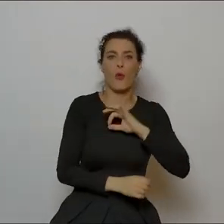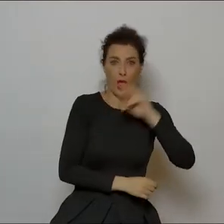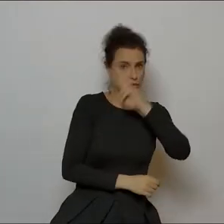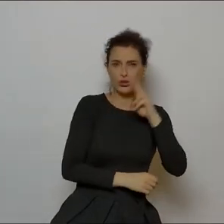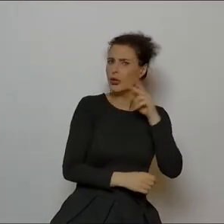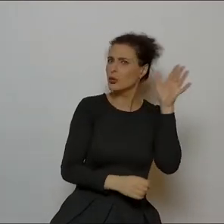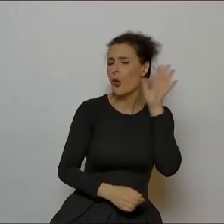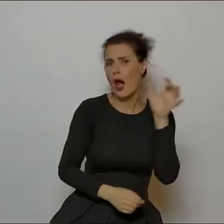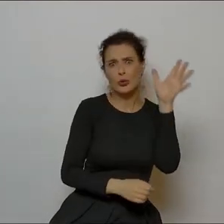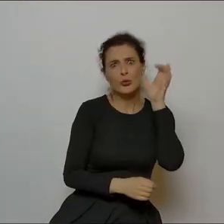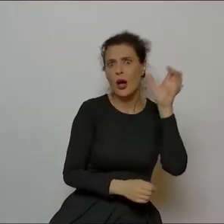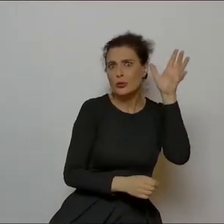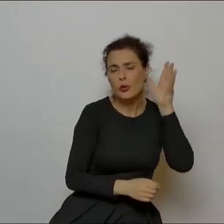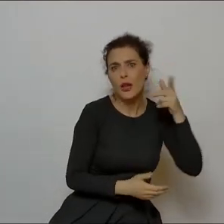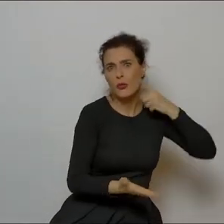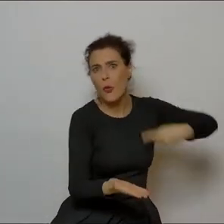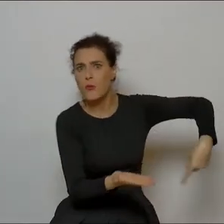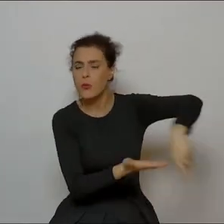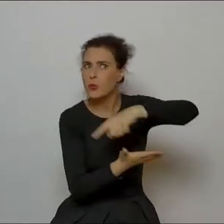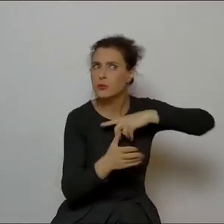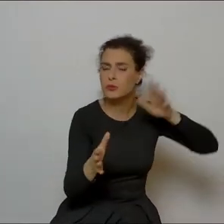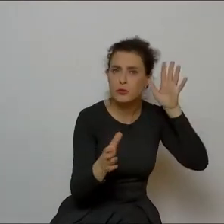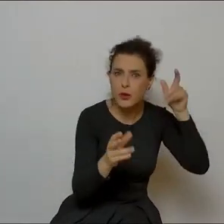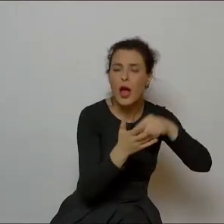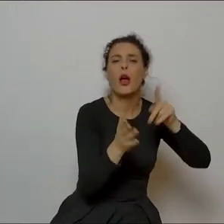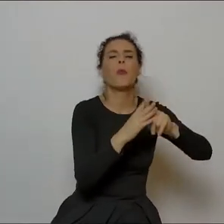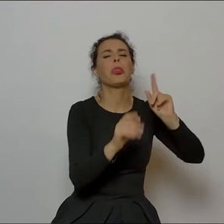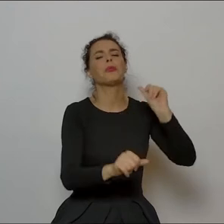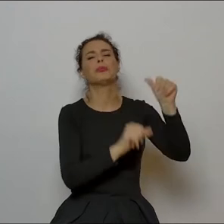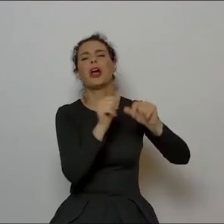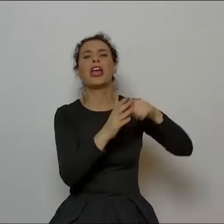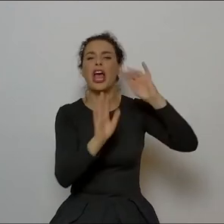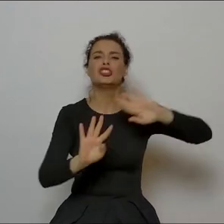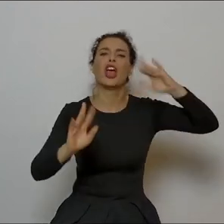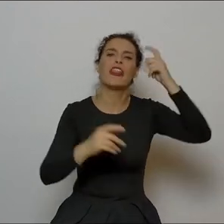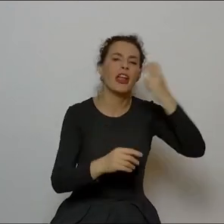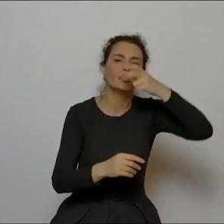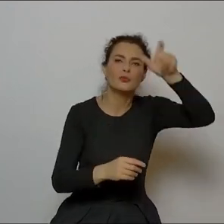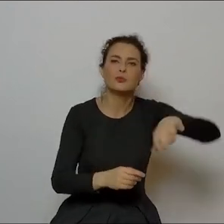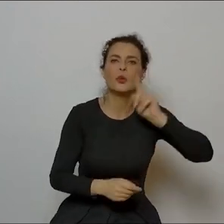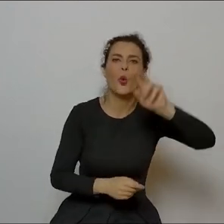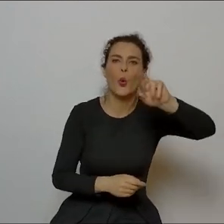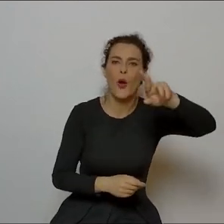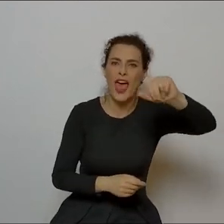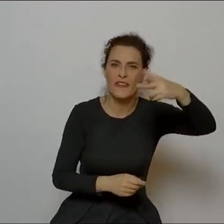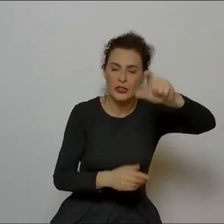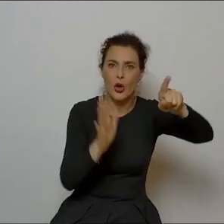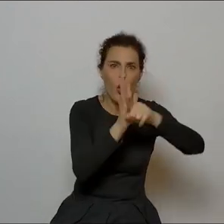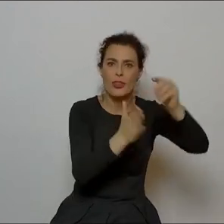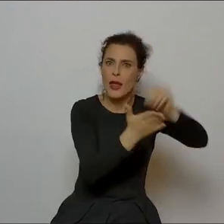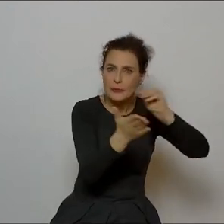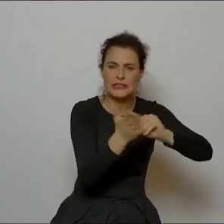Dopiero później, kilka lat temu, interesując się Kurylewiczem, doszedłem do tego, że Kurylewicz napisał cały cykl